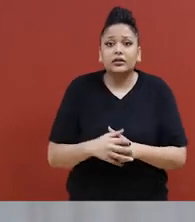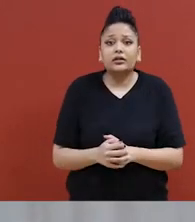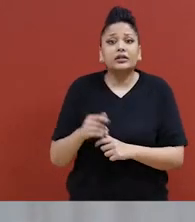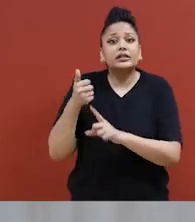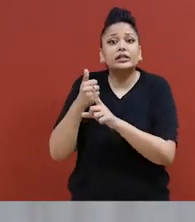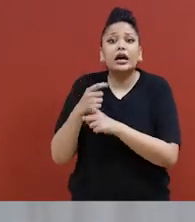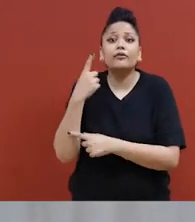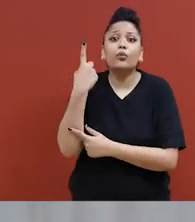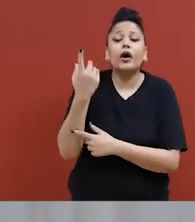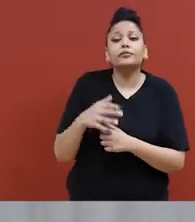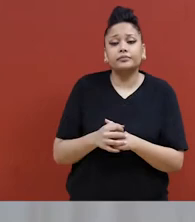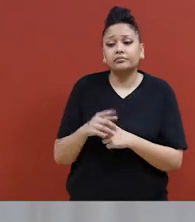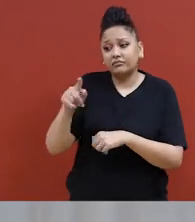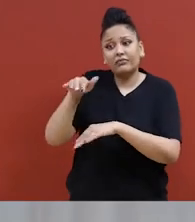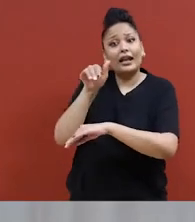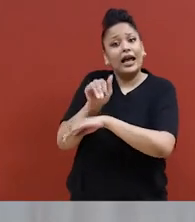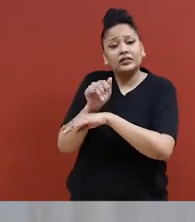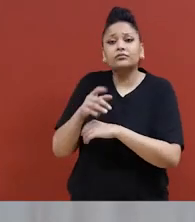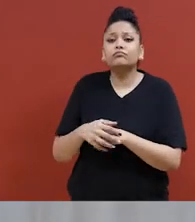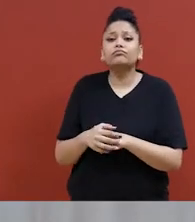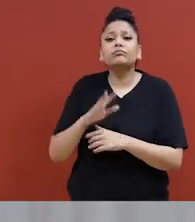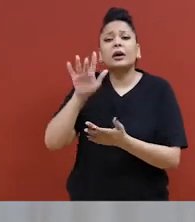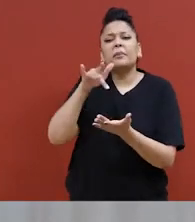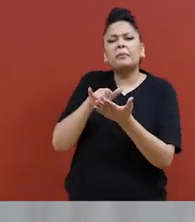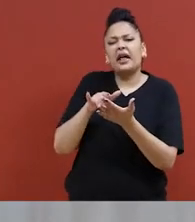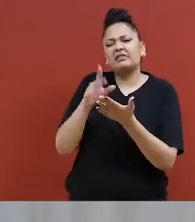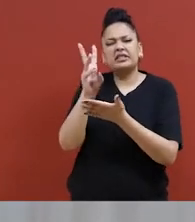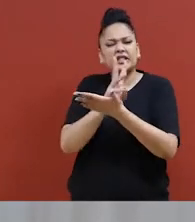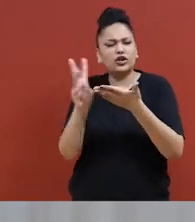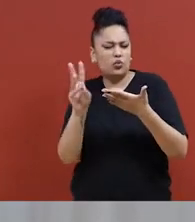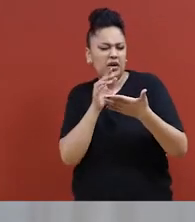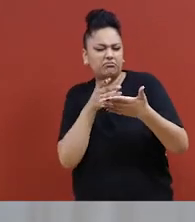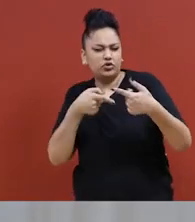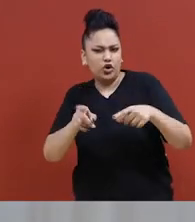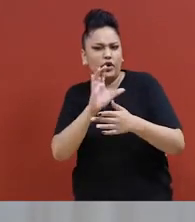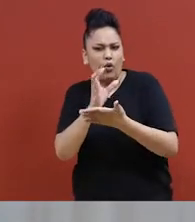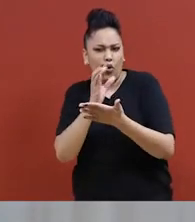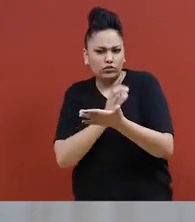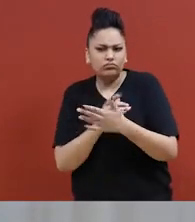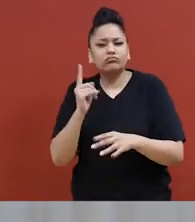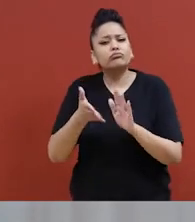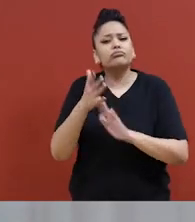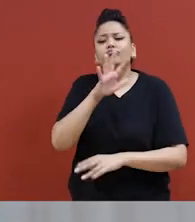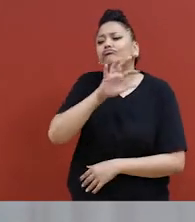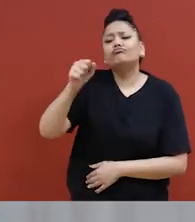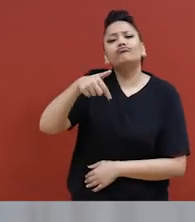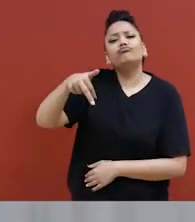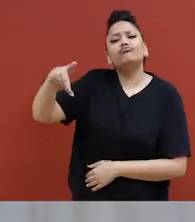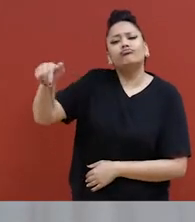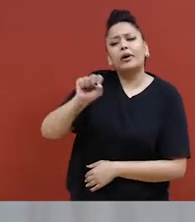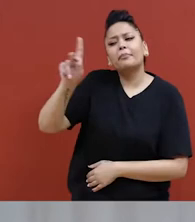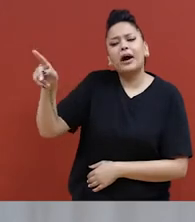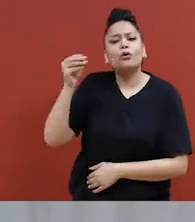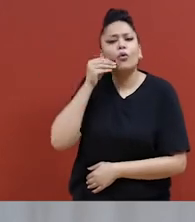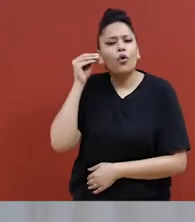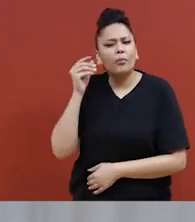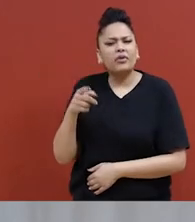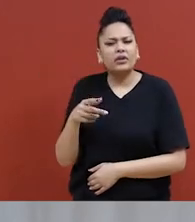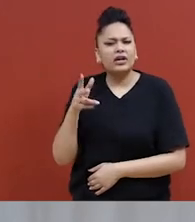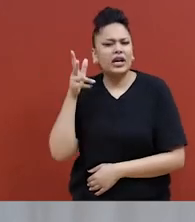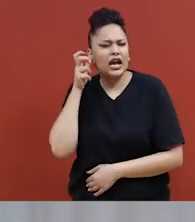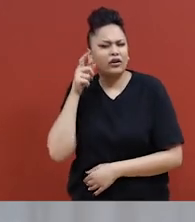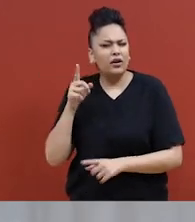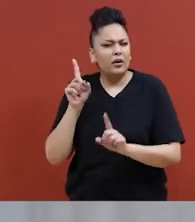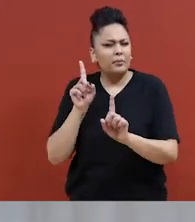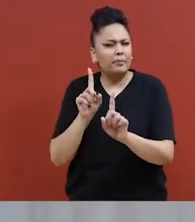À mi-chemin de son cours de six semaines, alors qu'elle rentrait chez elle après son cours de Wendell, elle a entendu des pas derrière elle.